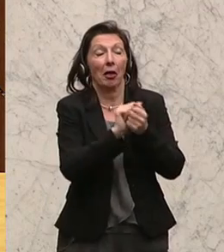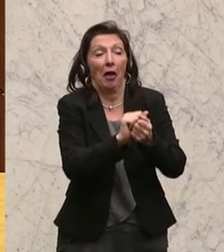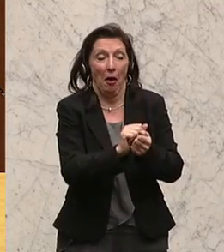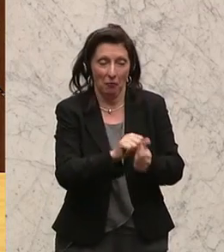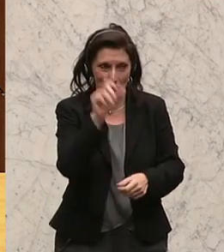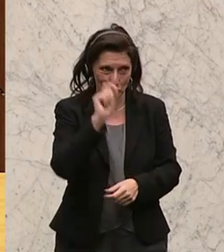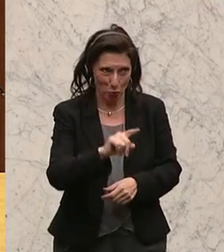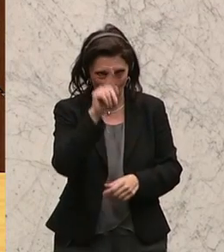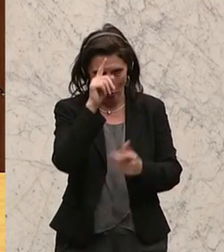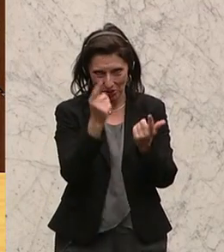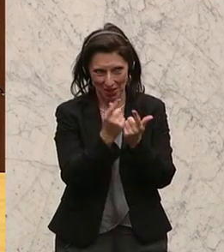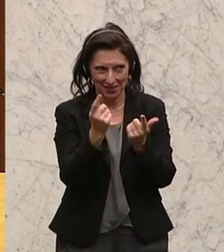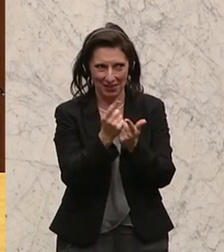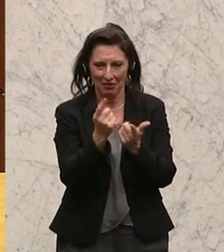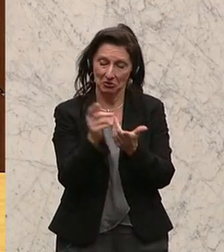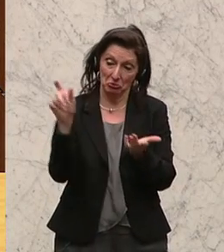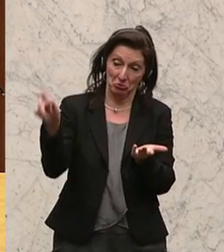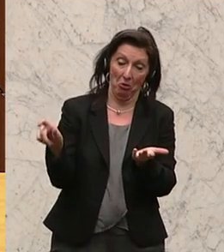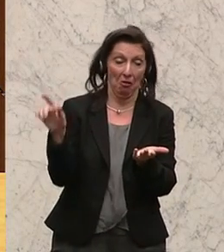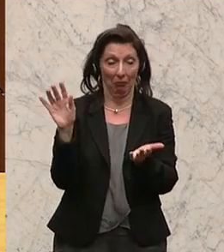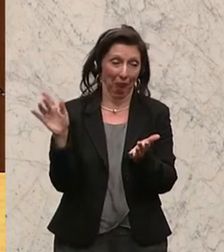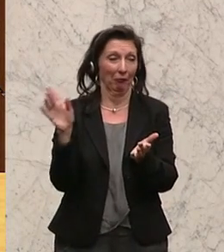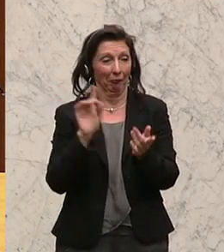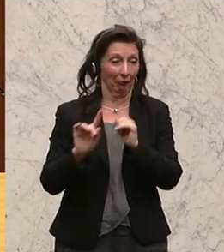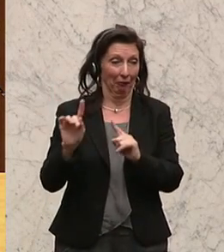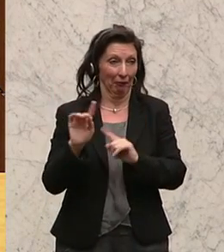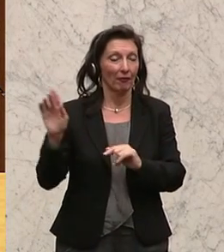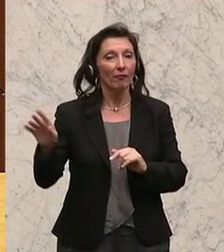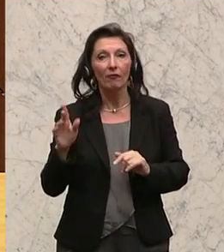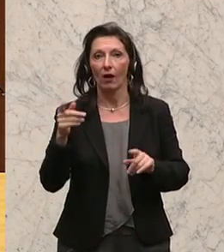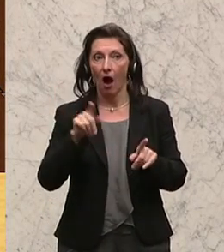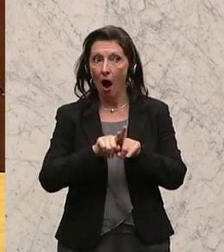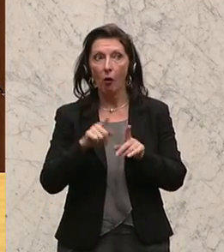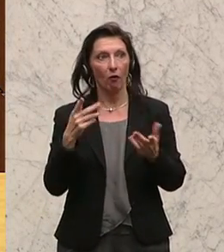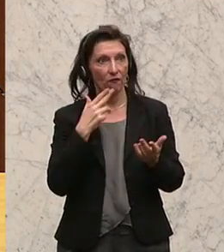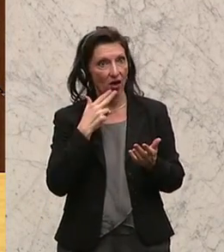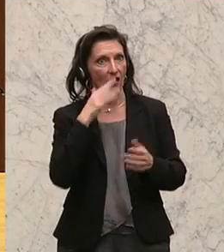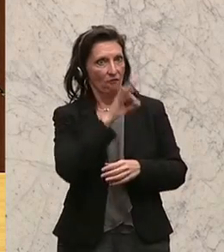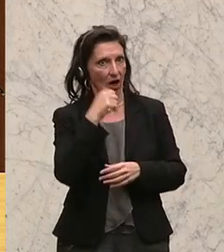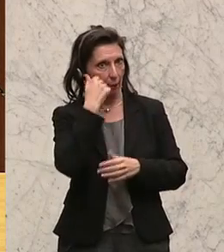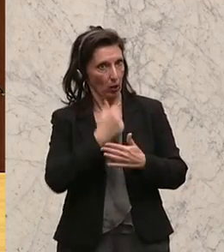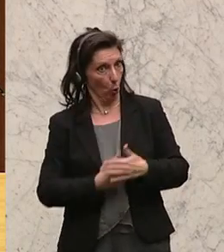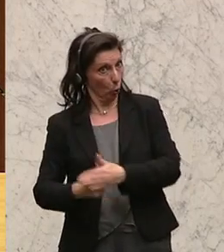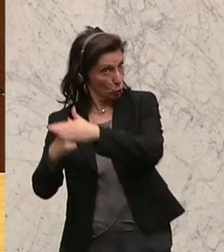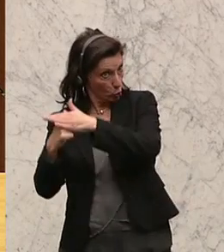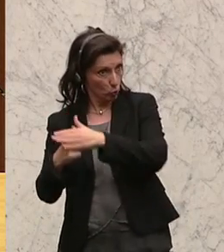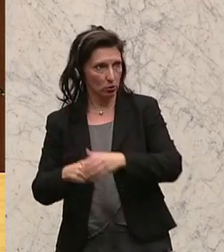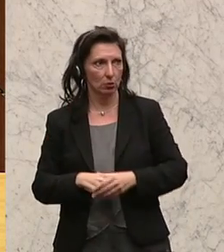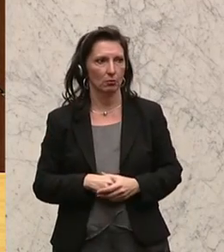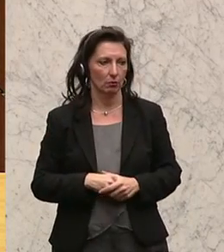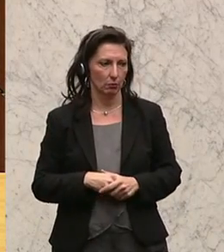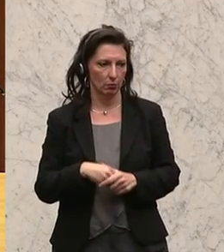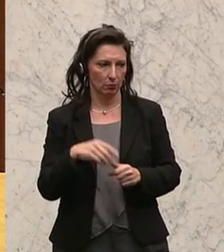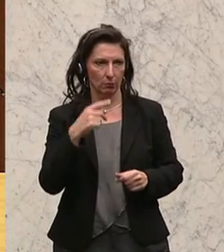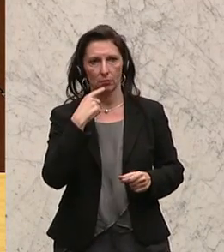Zeitung. Unterstützt wurde sie dabei vom ehemaligen Bundeskanzler Faymann, der die Oma vorgeschoben